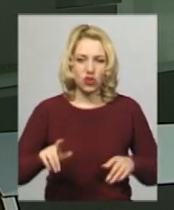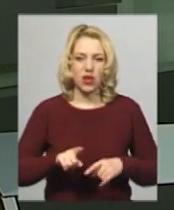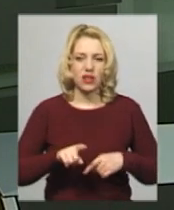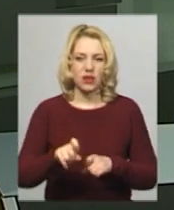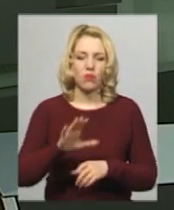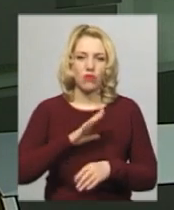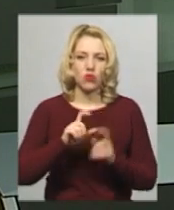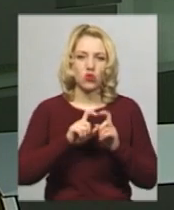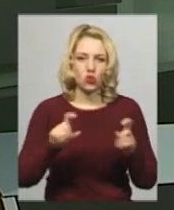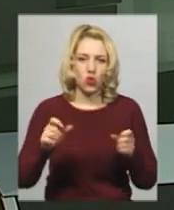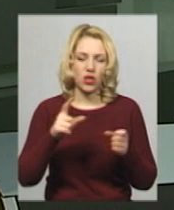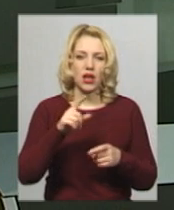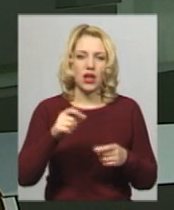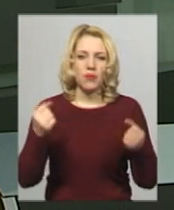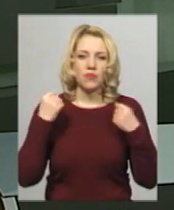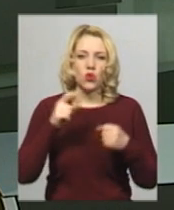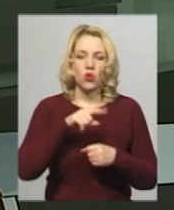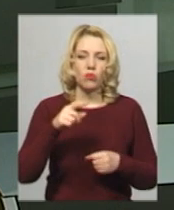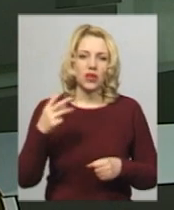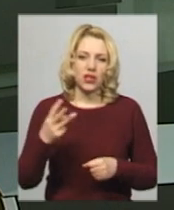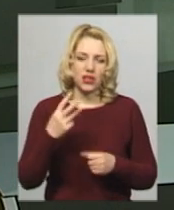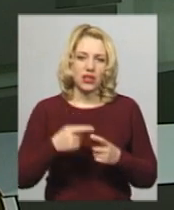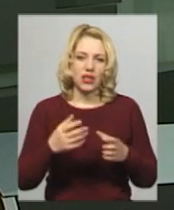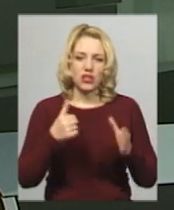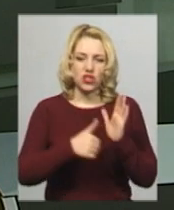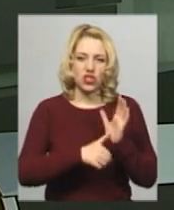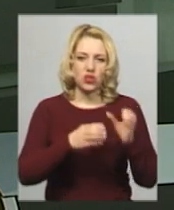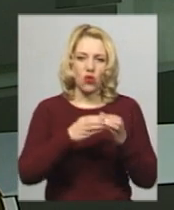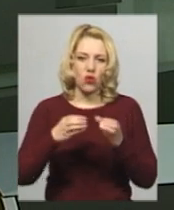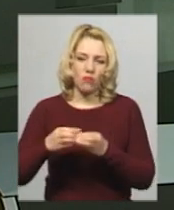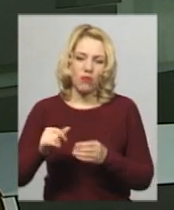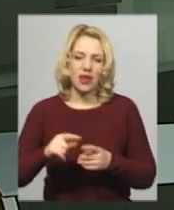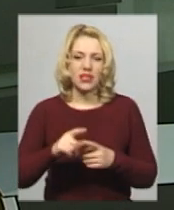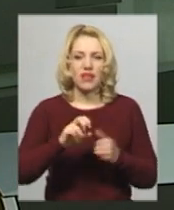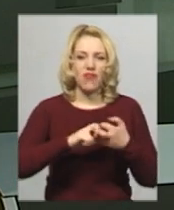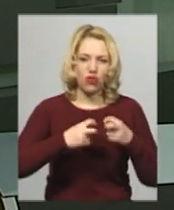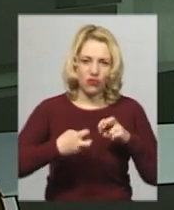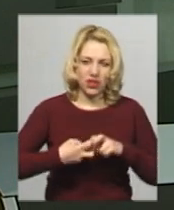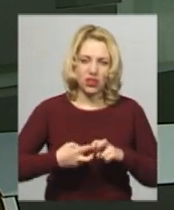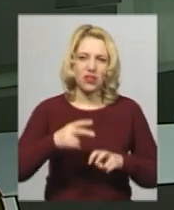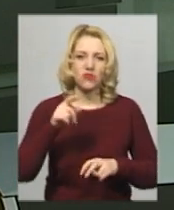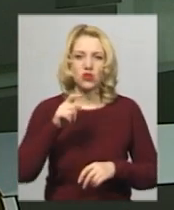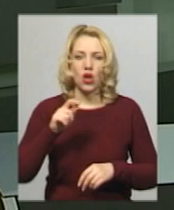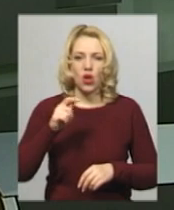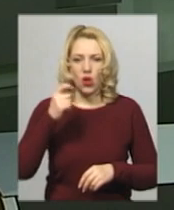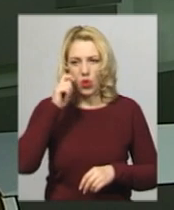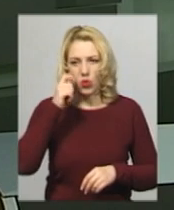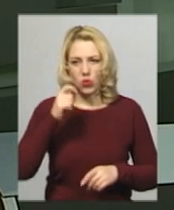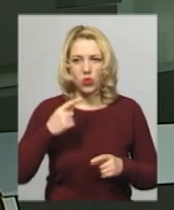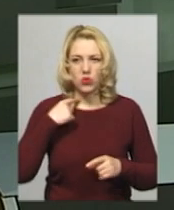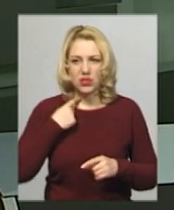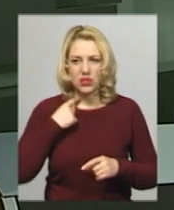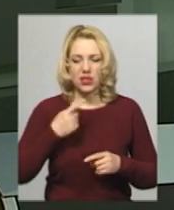школі номер 3. У змагання взяли участь 6 команд з 6 міст України – Івано-Франківська, Луцька, Тернополя, Ужгорода,